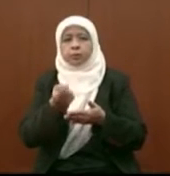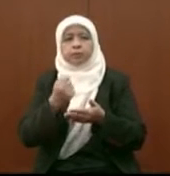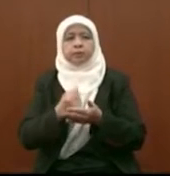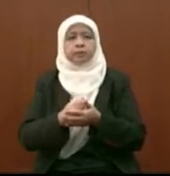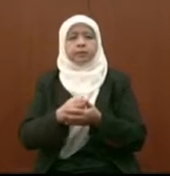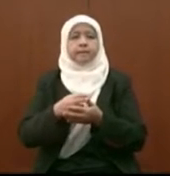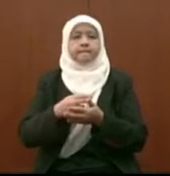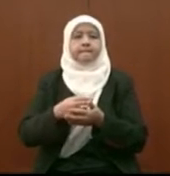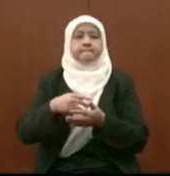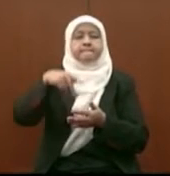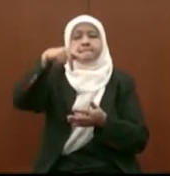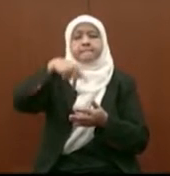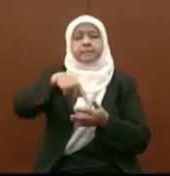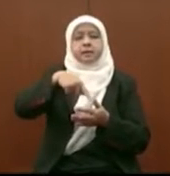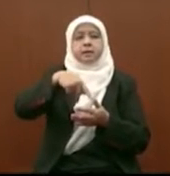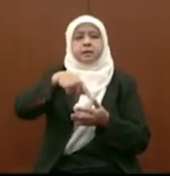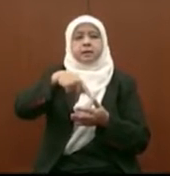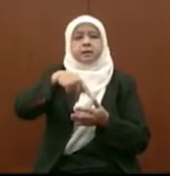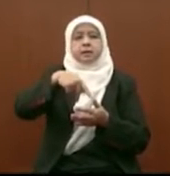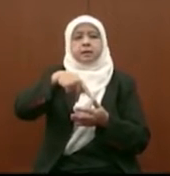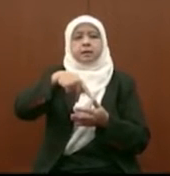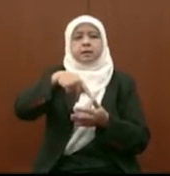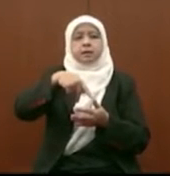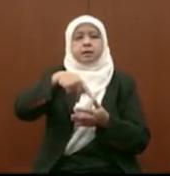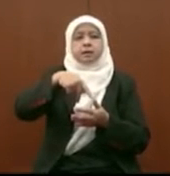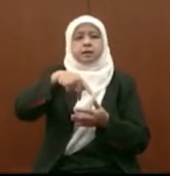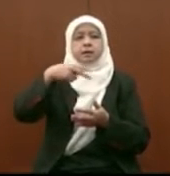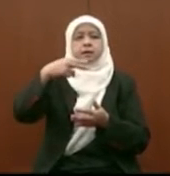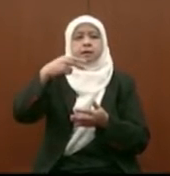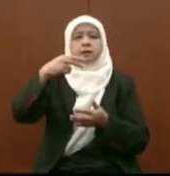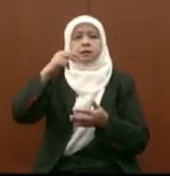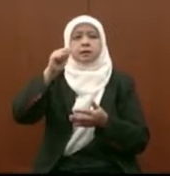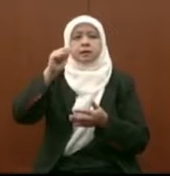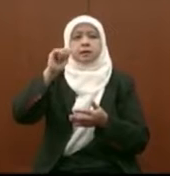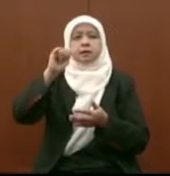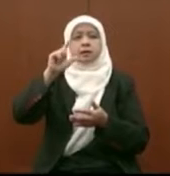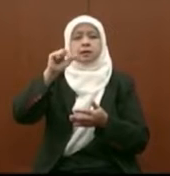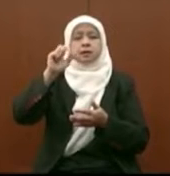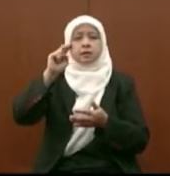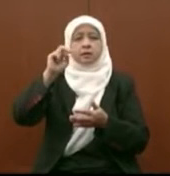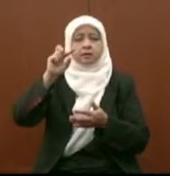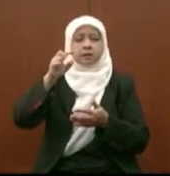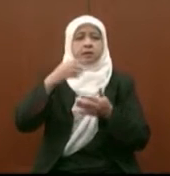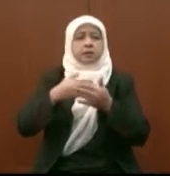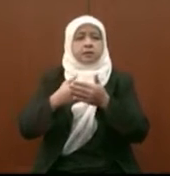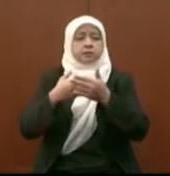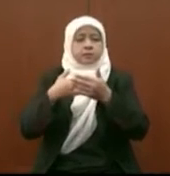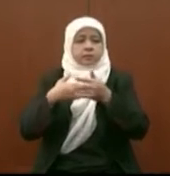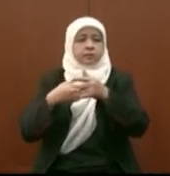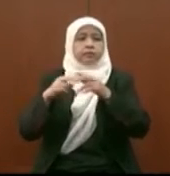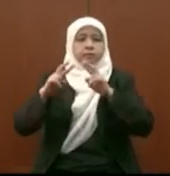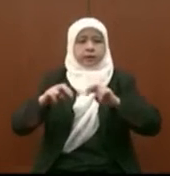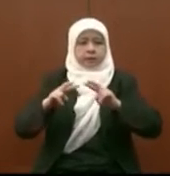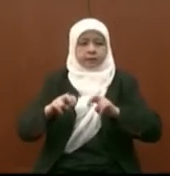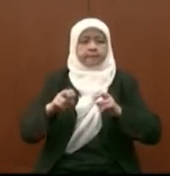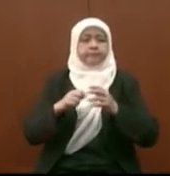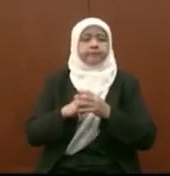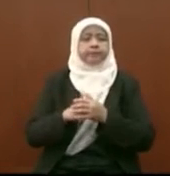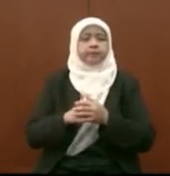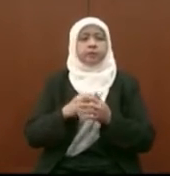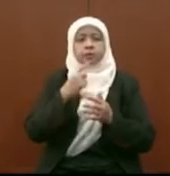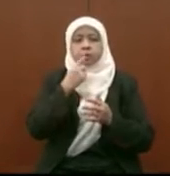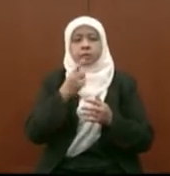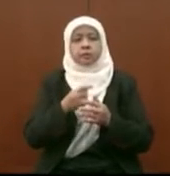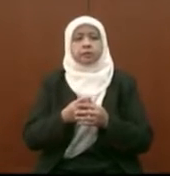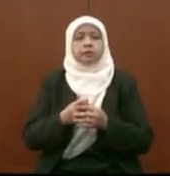P-Hailing sebelum itu sebelum saya pergi kepada sebiar saya selesaikan dulu kajian yang disebut oleh Bandar Utama untuk maklumat yang berhormat